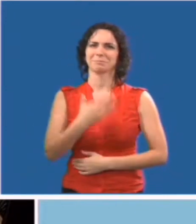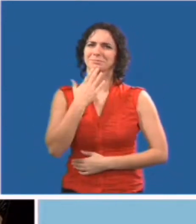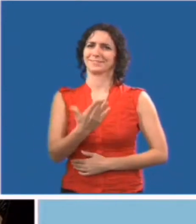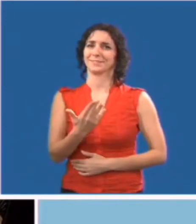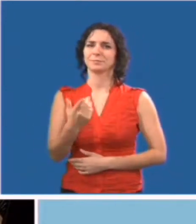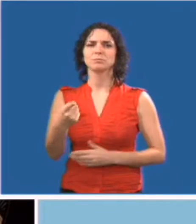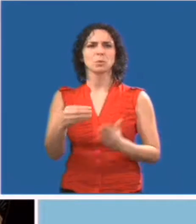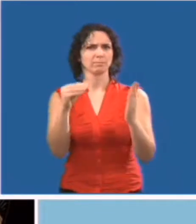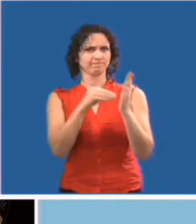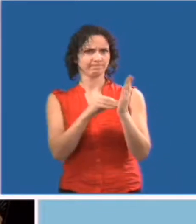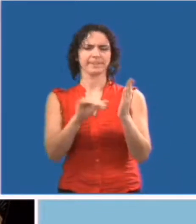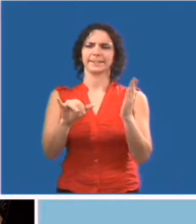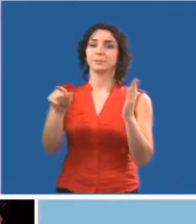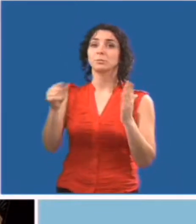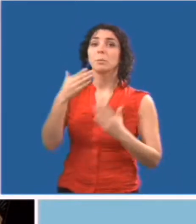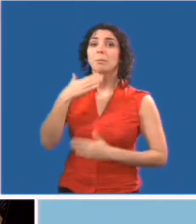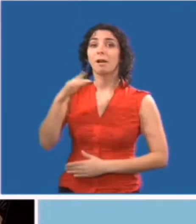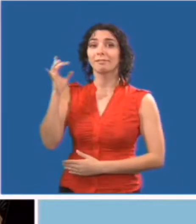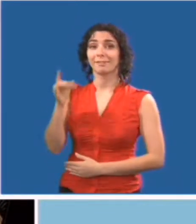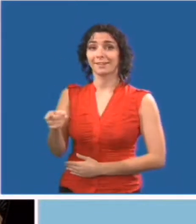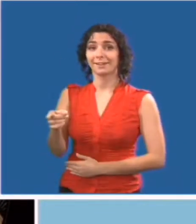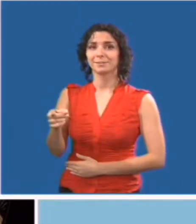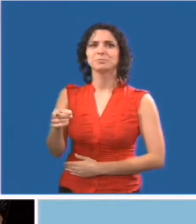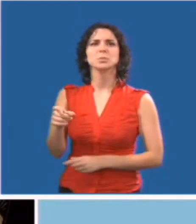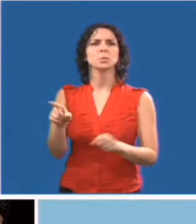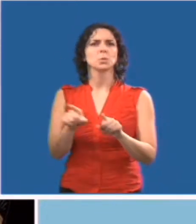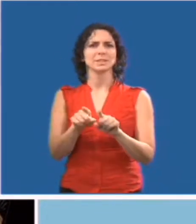D'accord, bien sûr. Comment puis-je vous aider?